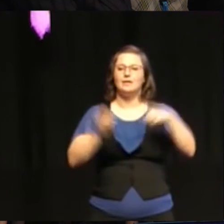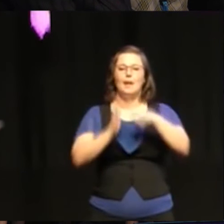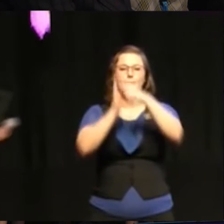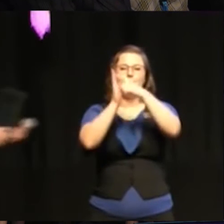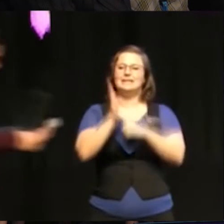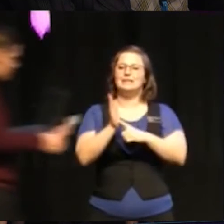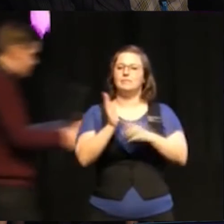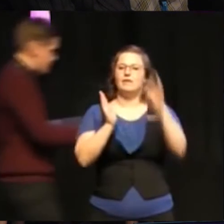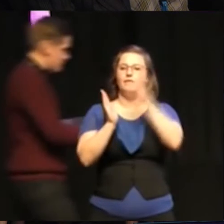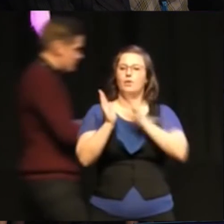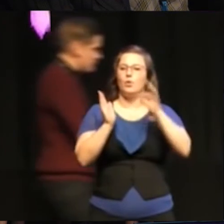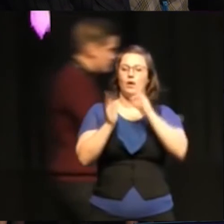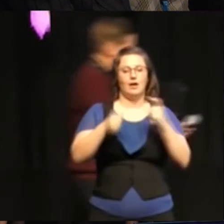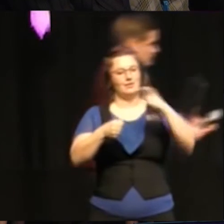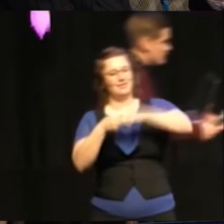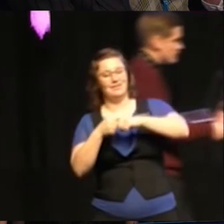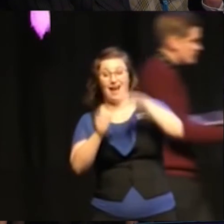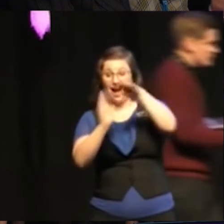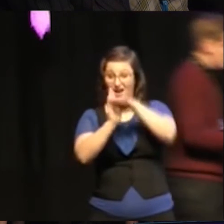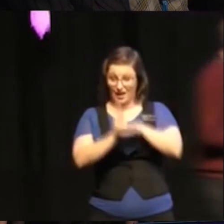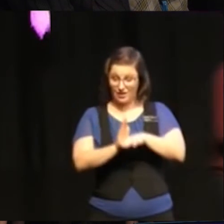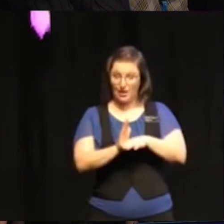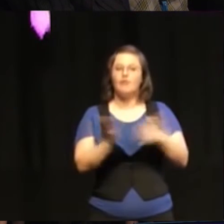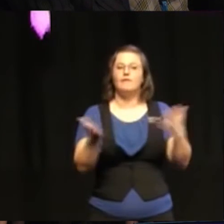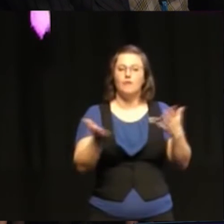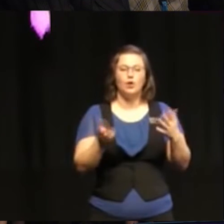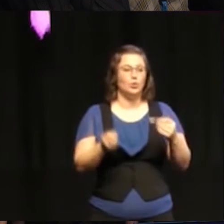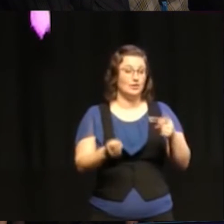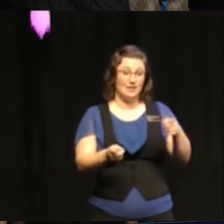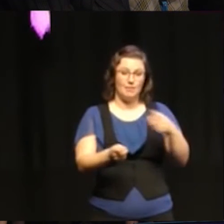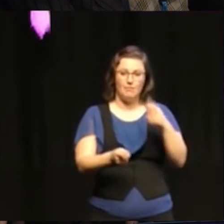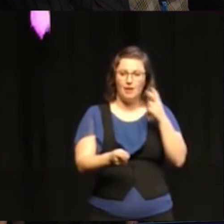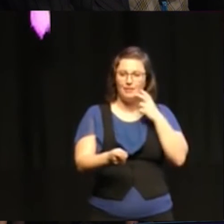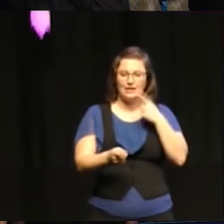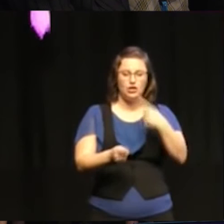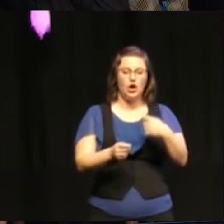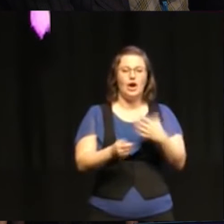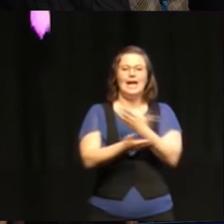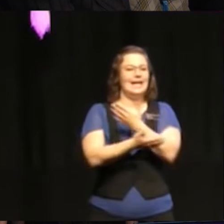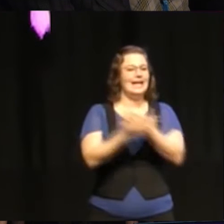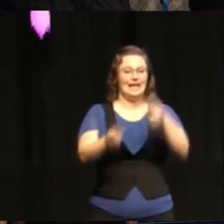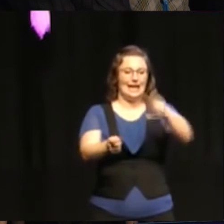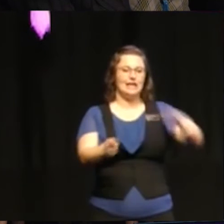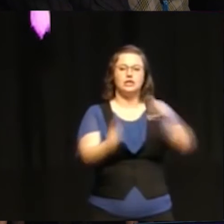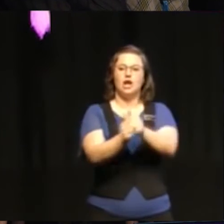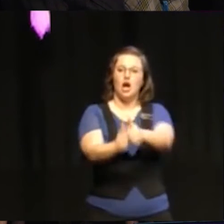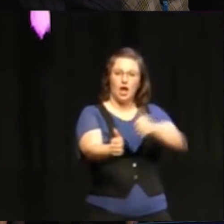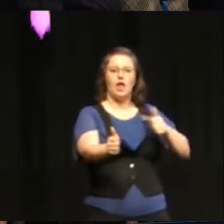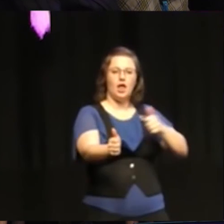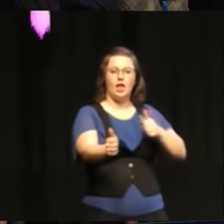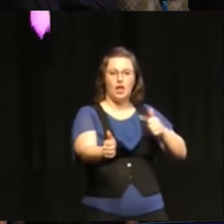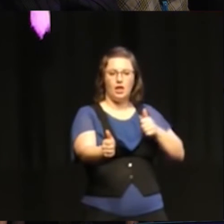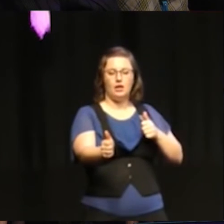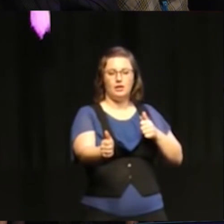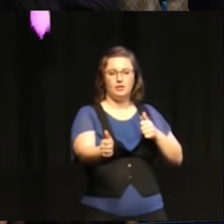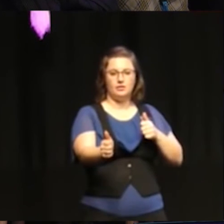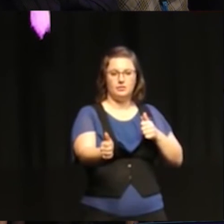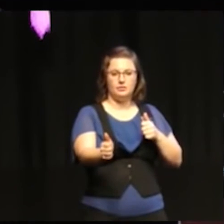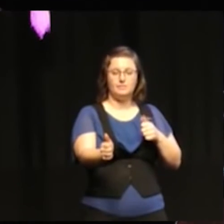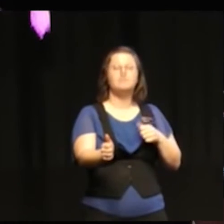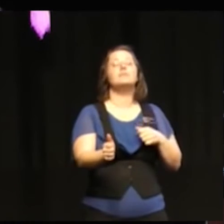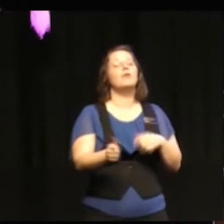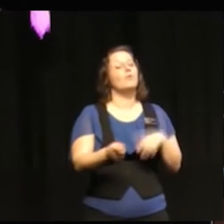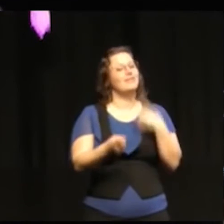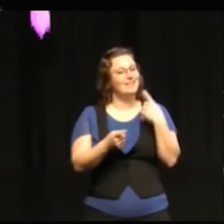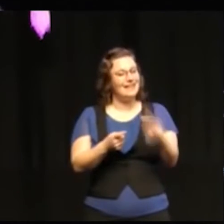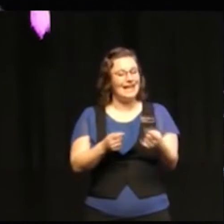med hela agendan är ju just det som Birgitte säger leave no one behind. Och jag tror att det här